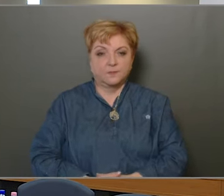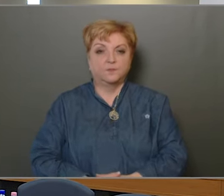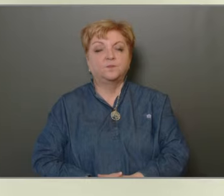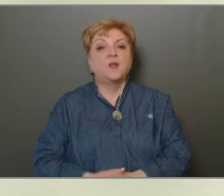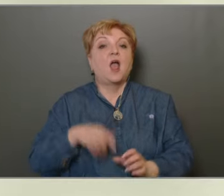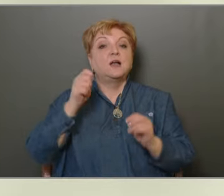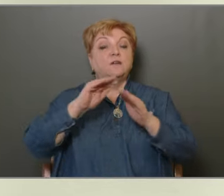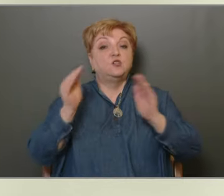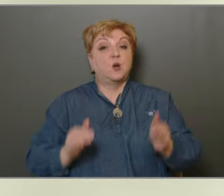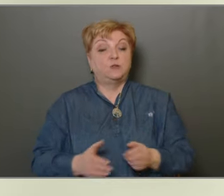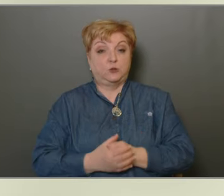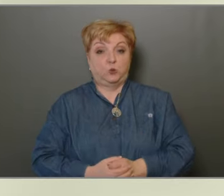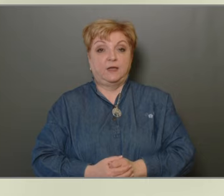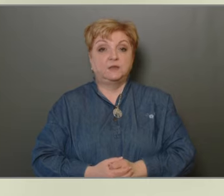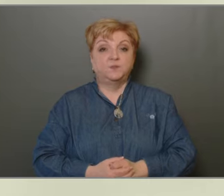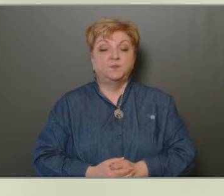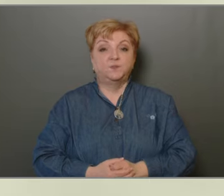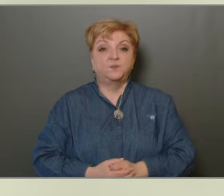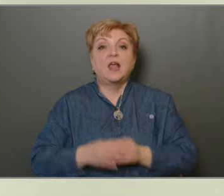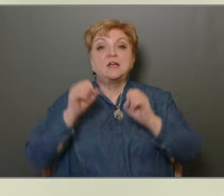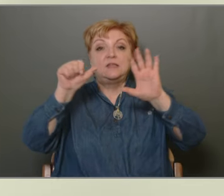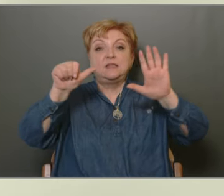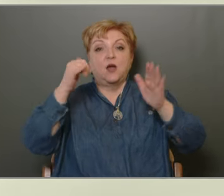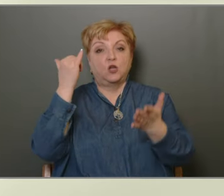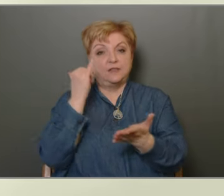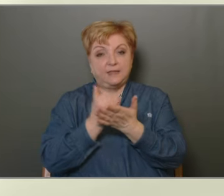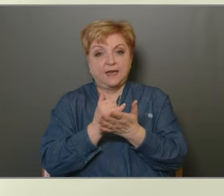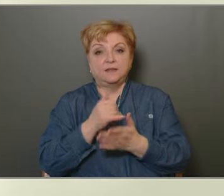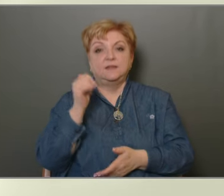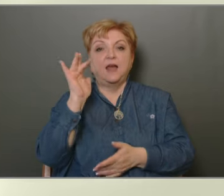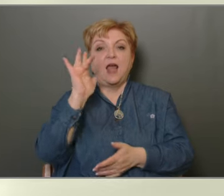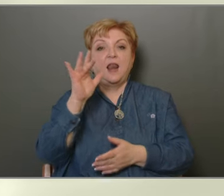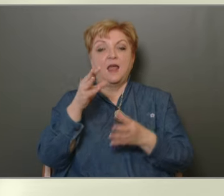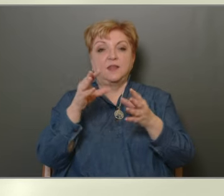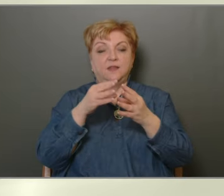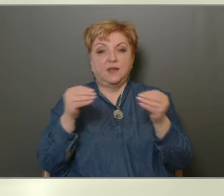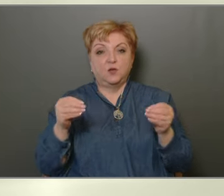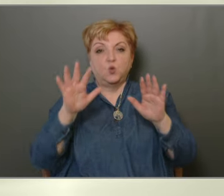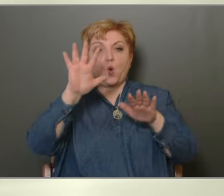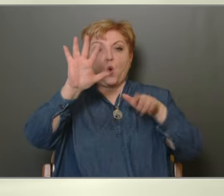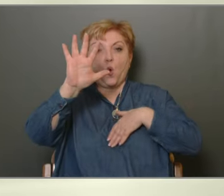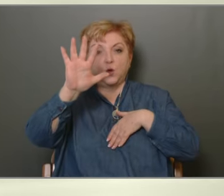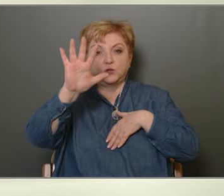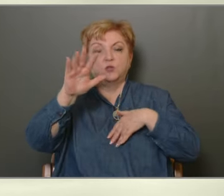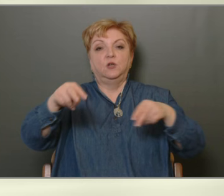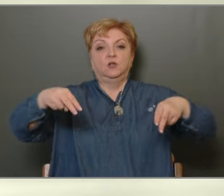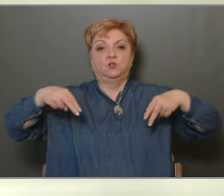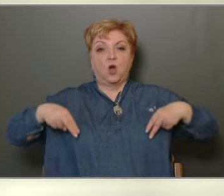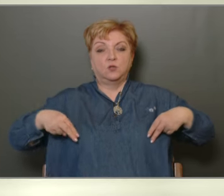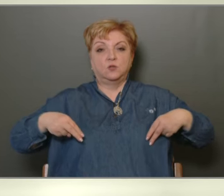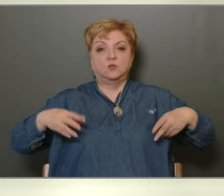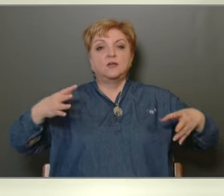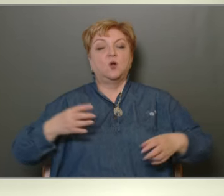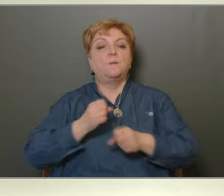Képviselő testület 16 igen, ellenszavazat nélkül, öt tartózkodással